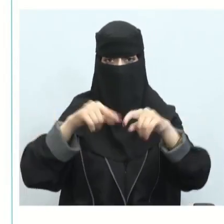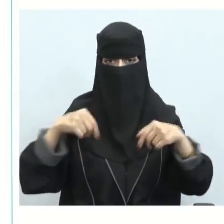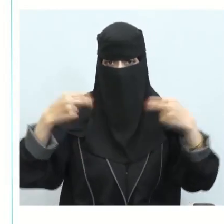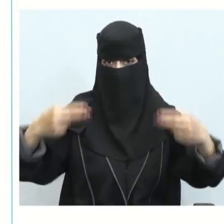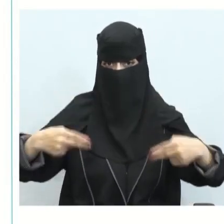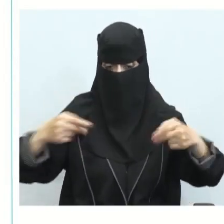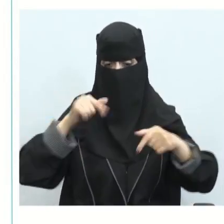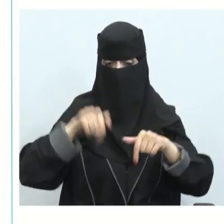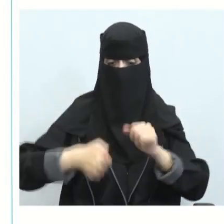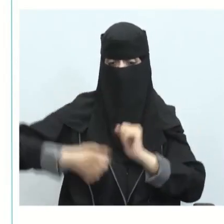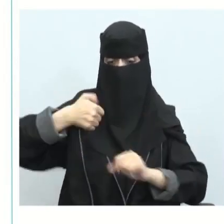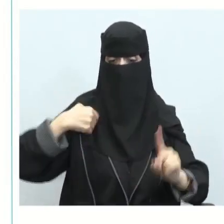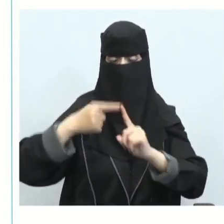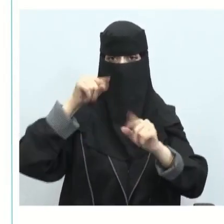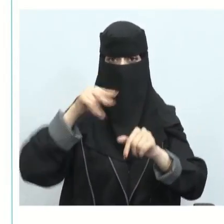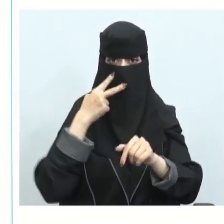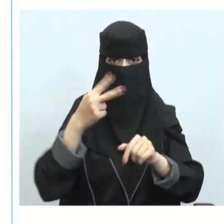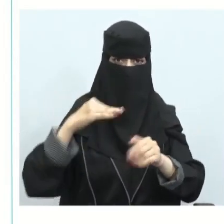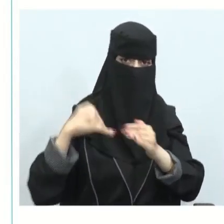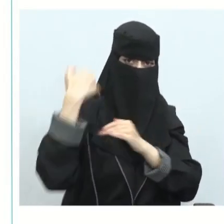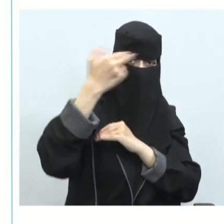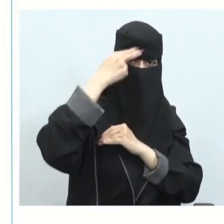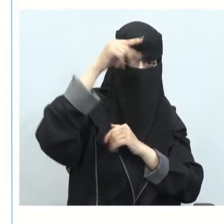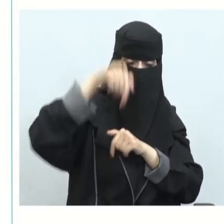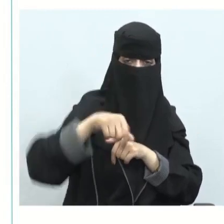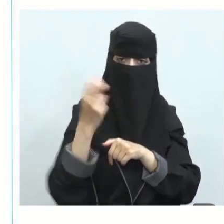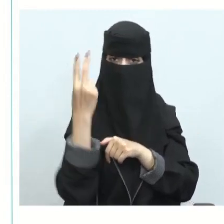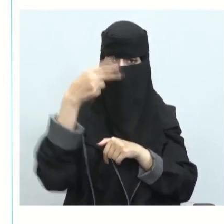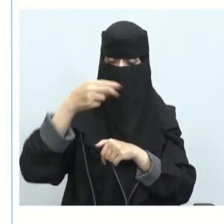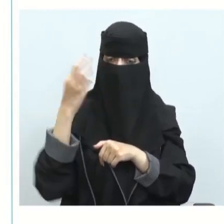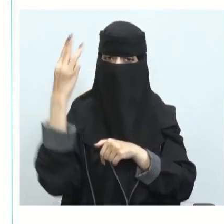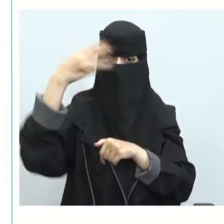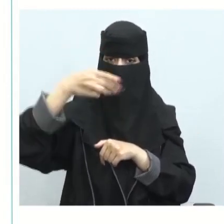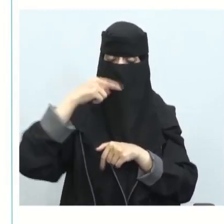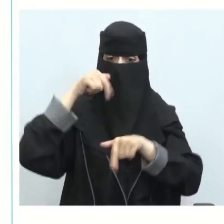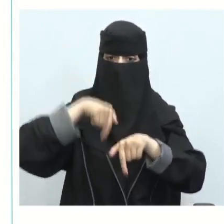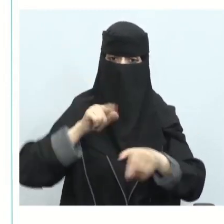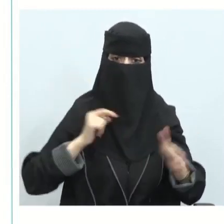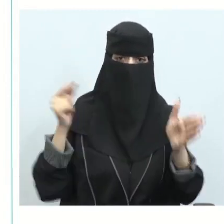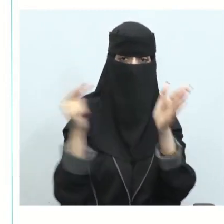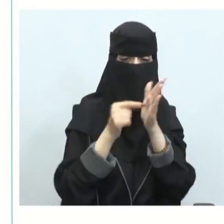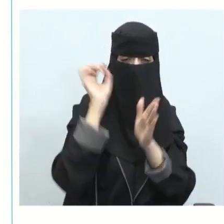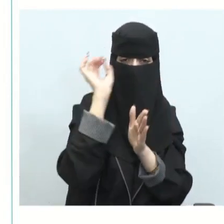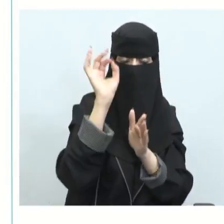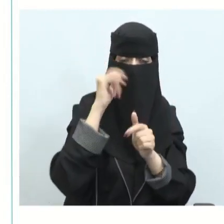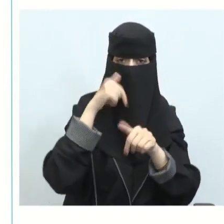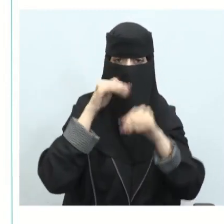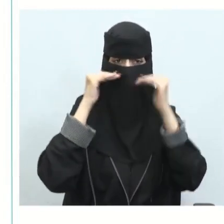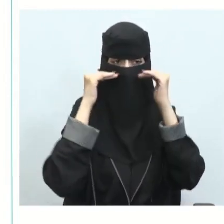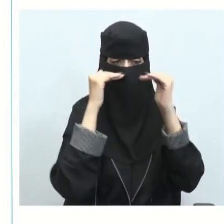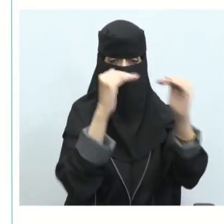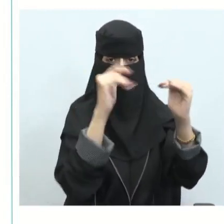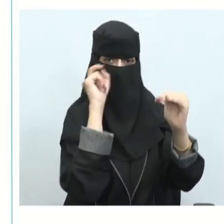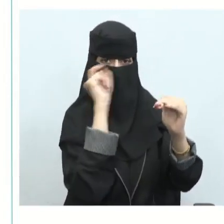ولتحقيق هدف رؤية السعودية 20-30 المتمثل في الوصول إلى الصافي الصفري بحلول